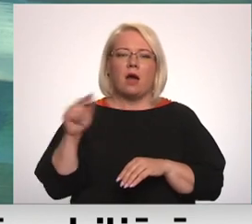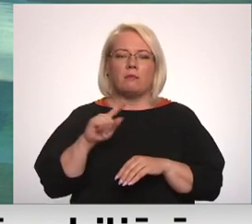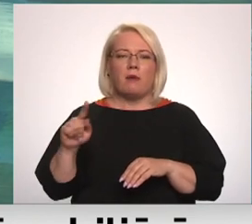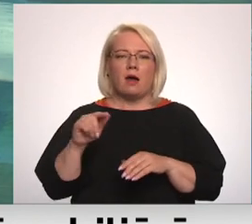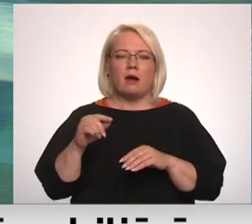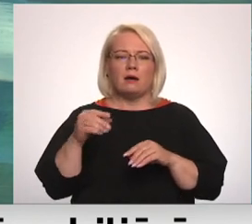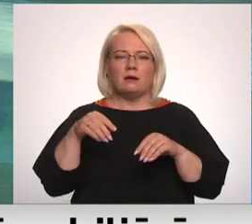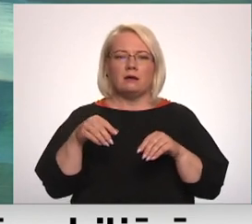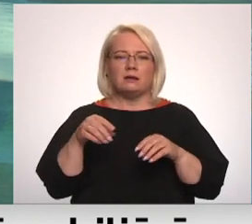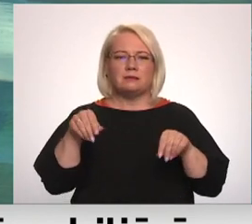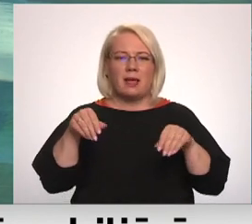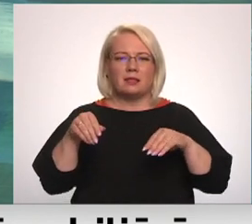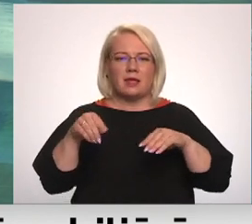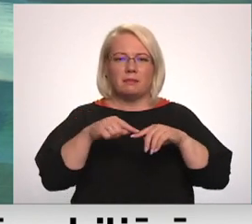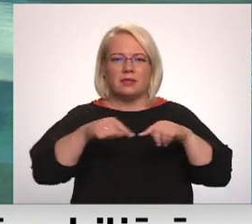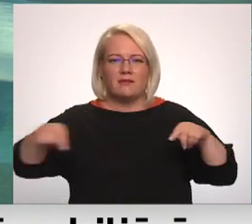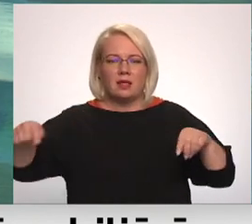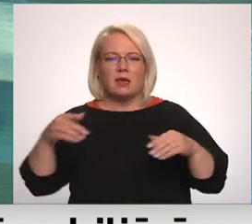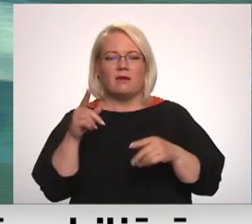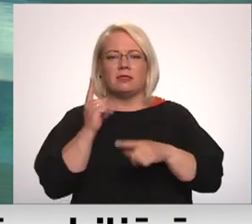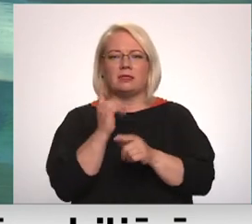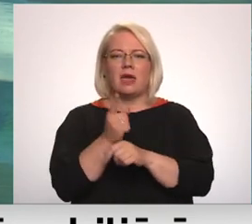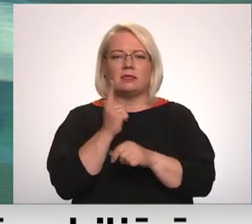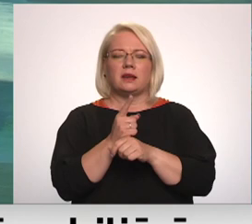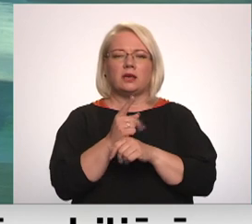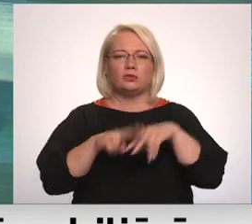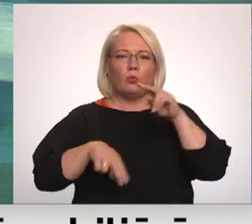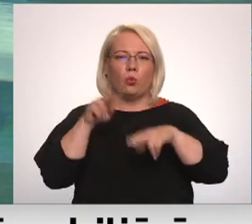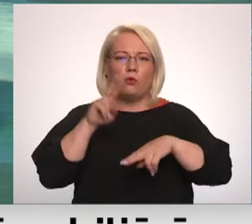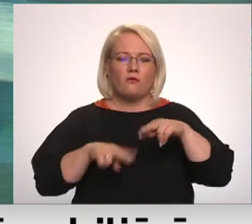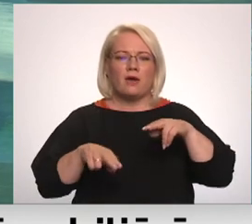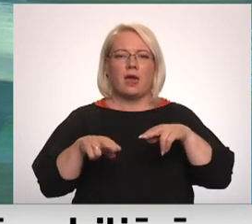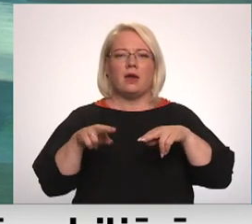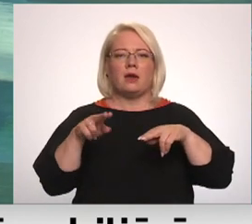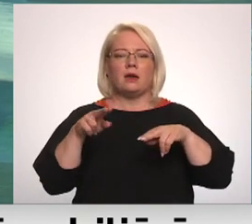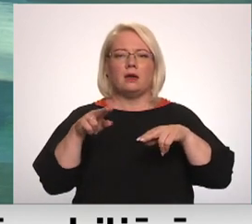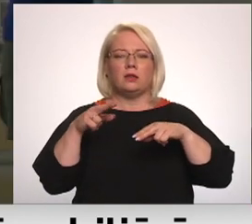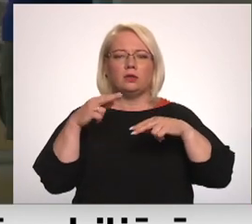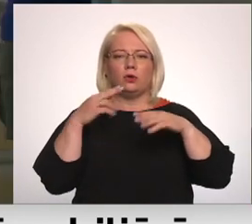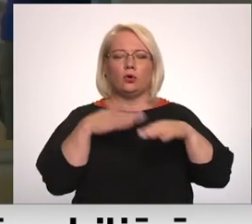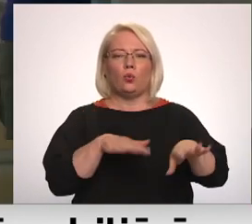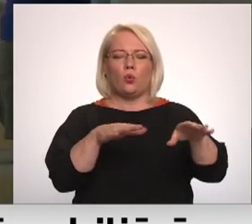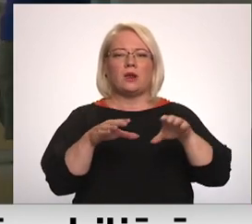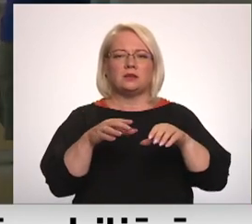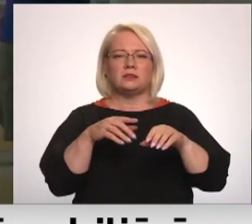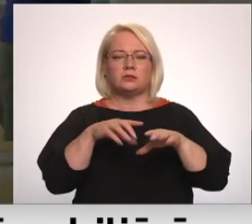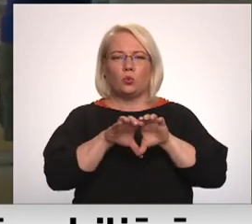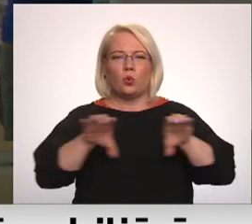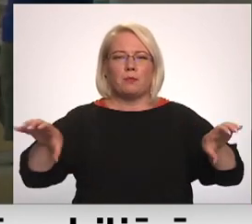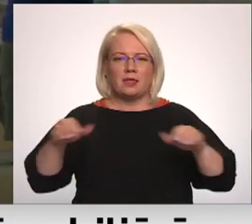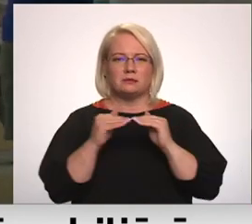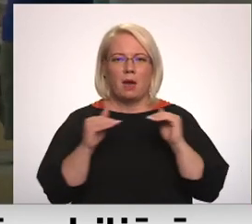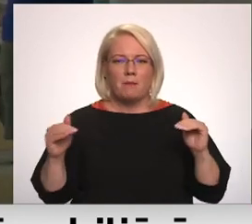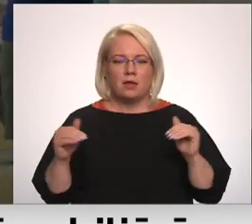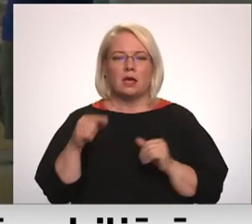vai nedrīkst būvēt jūras vēja turbīnas pamatni. Dabas aizsardzības